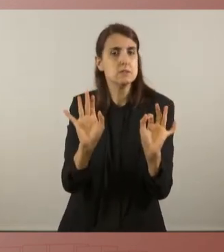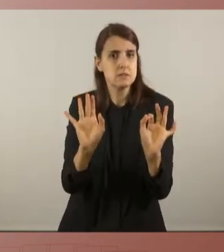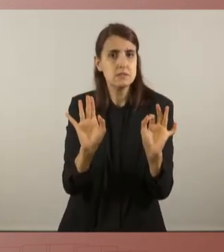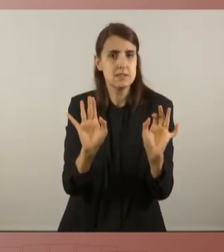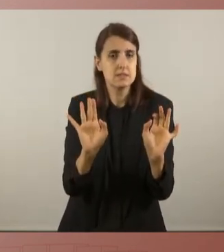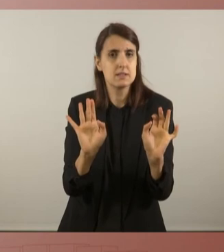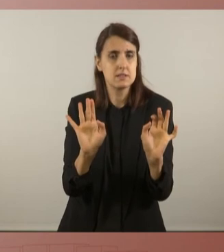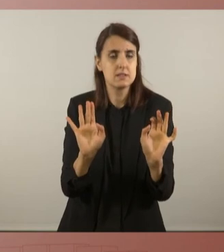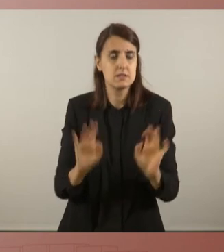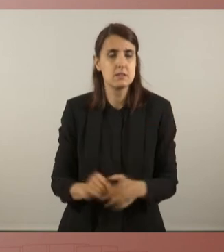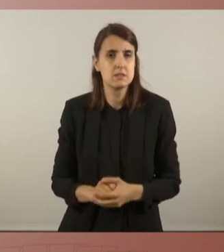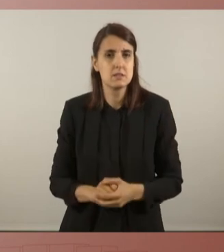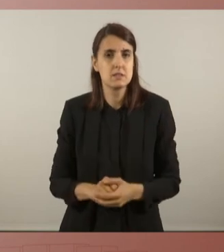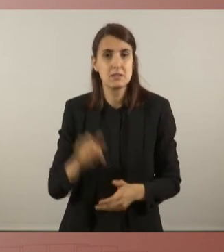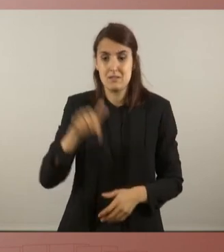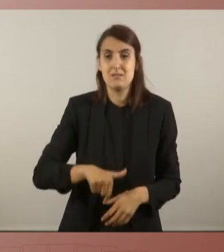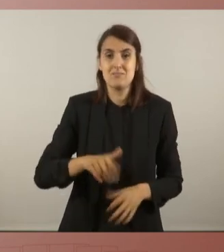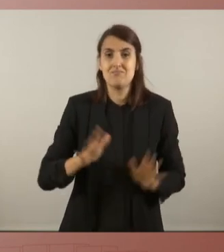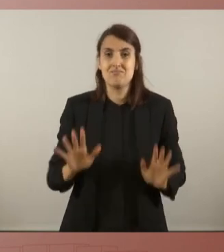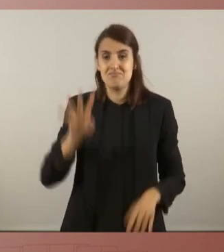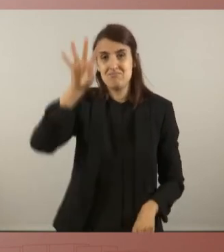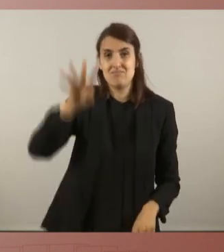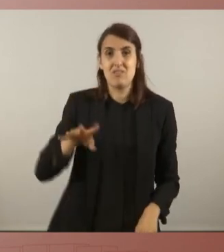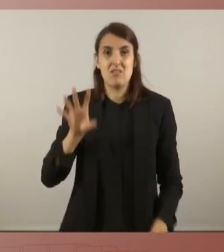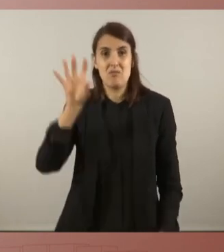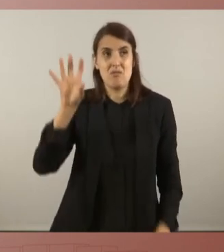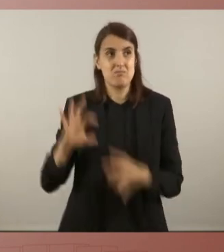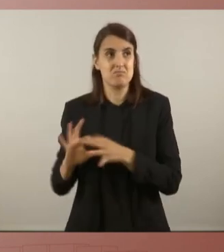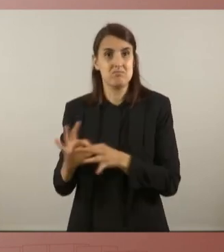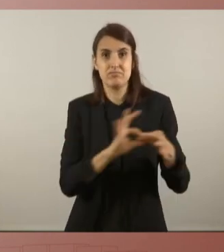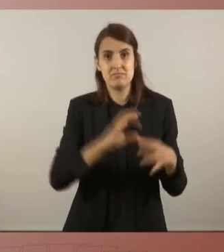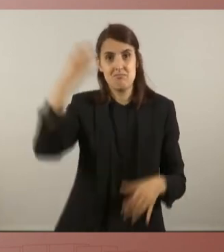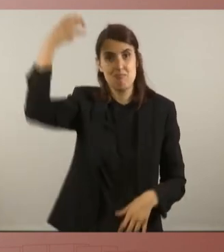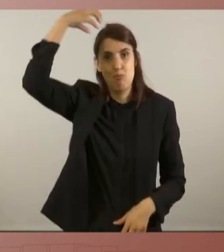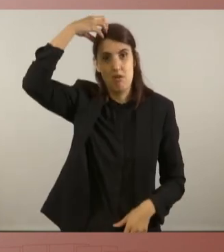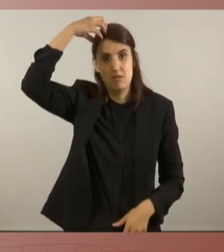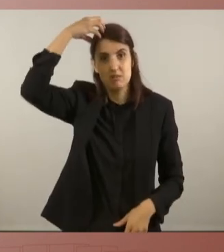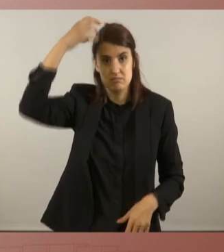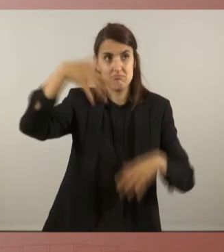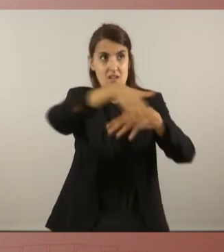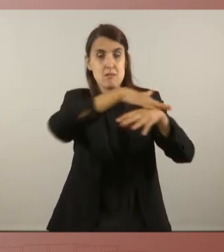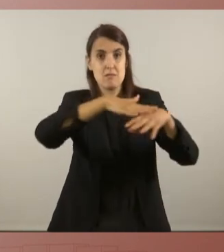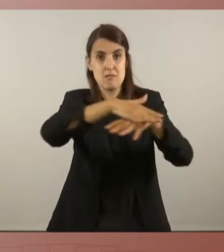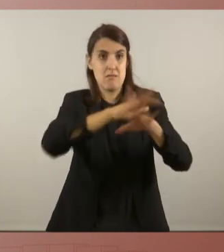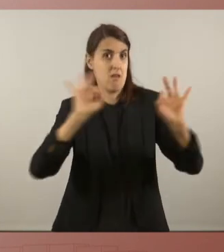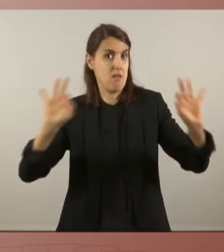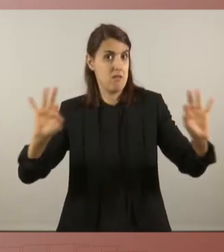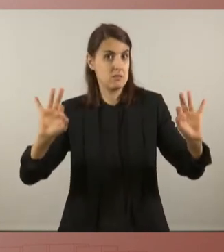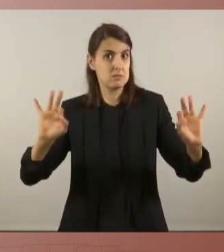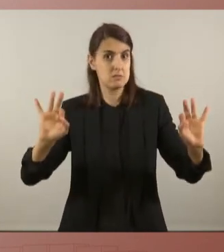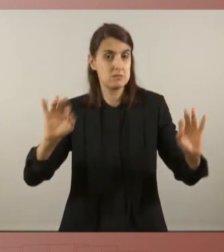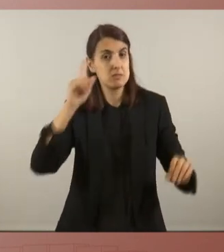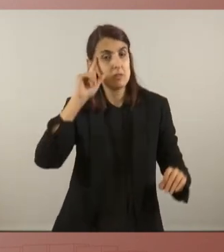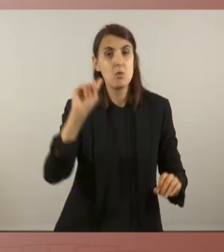Miri, malauradament, això avui és una autonomia en el marc d'un estat monàrquic. Aquesta és la crua realitat. L'1 i el 3 d